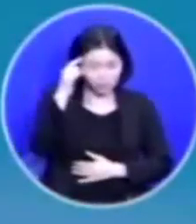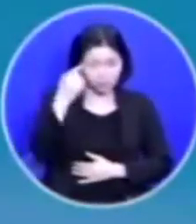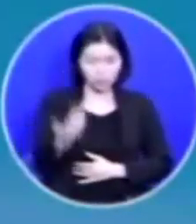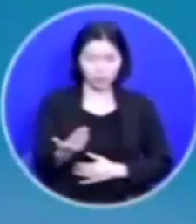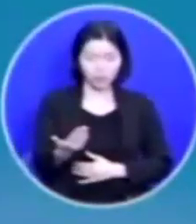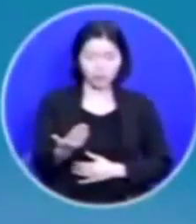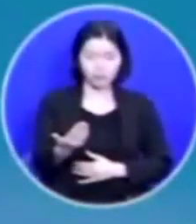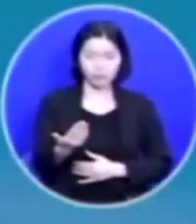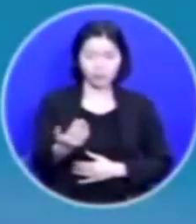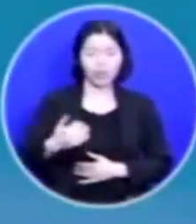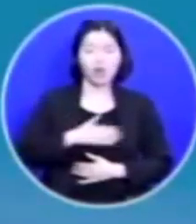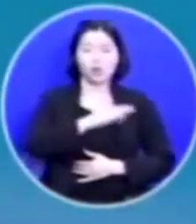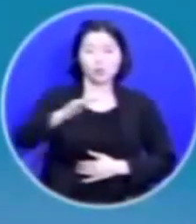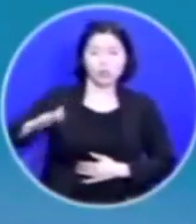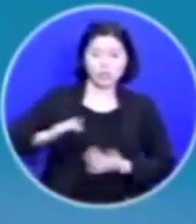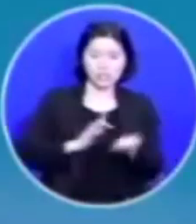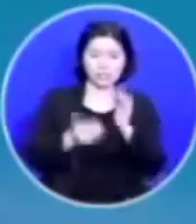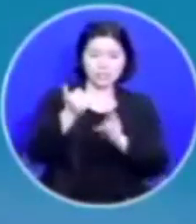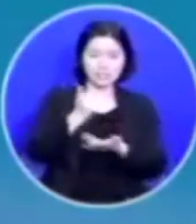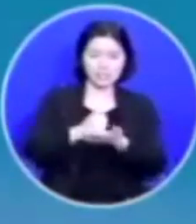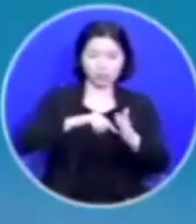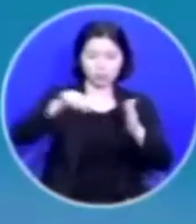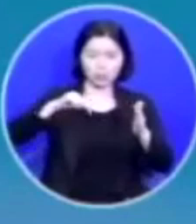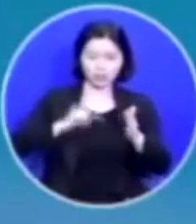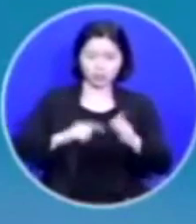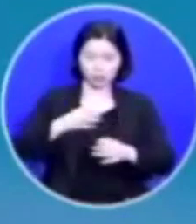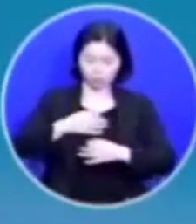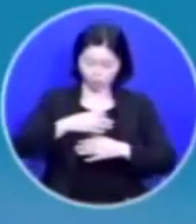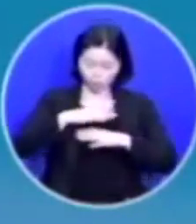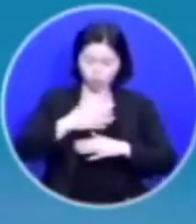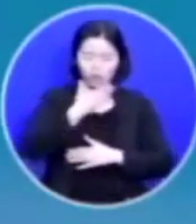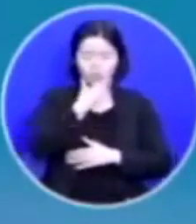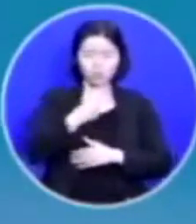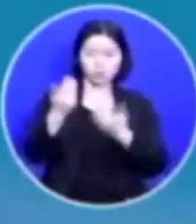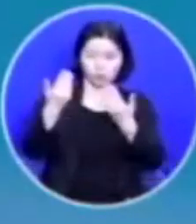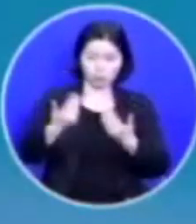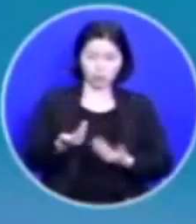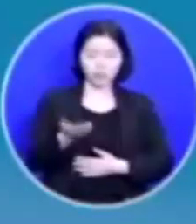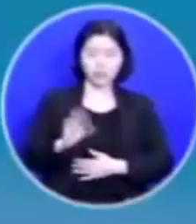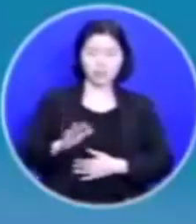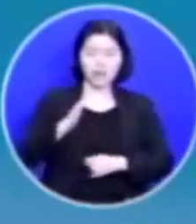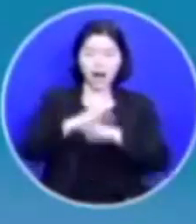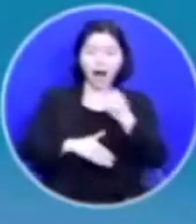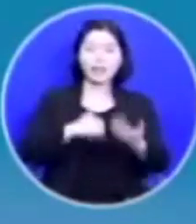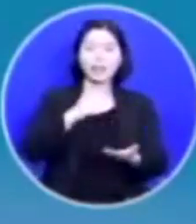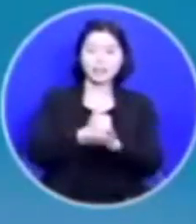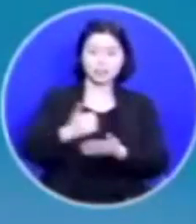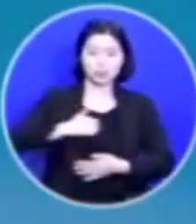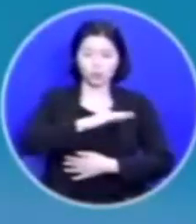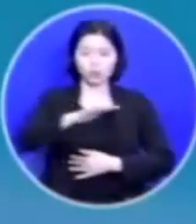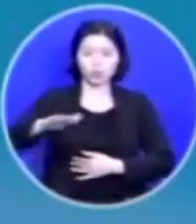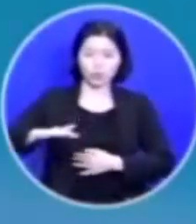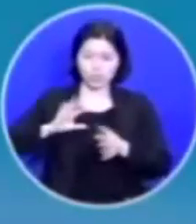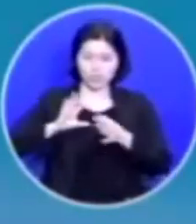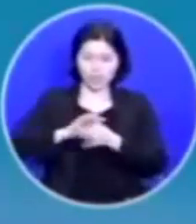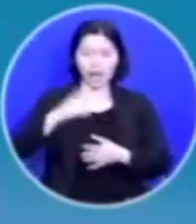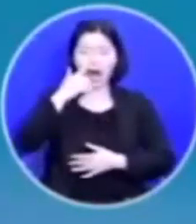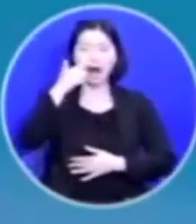우리는 예수님 안에서 놀라운 축복을 받았는데 그것은 하나님이 우리의 아버지가 되신 것입니다